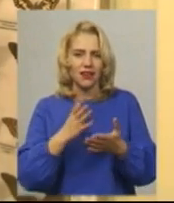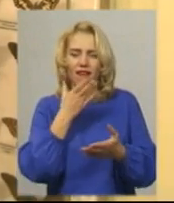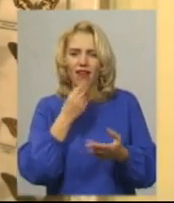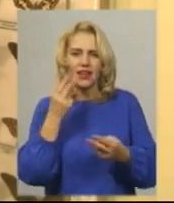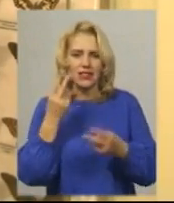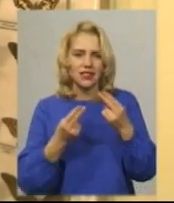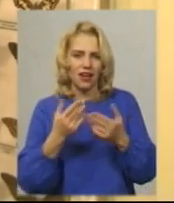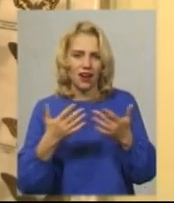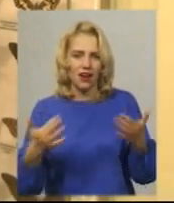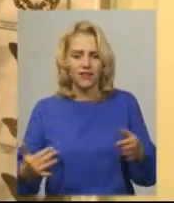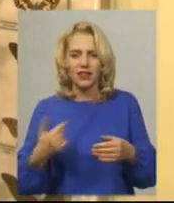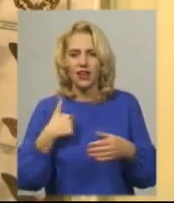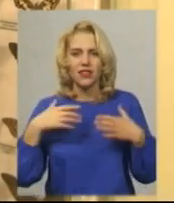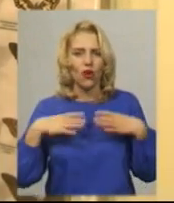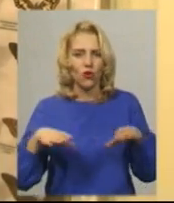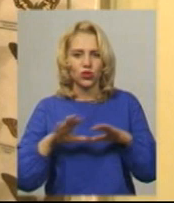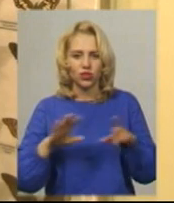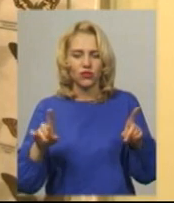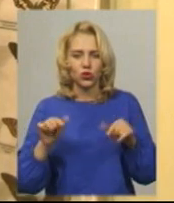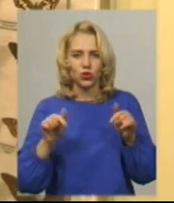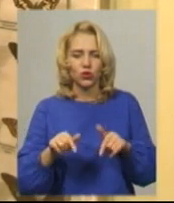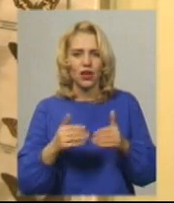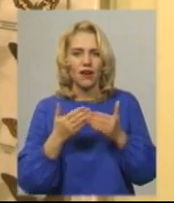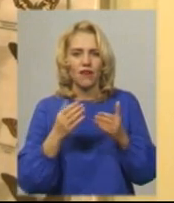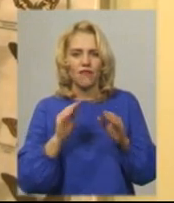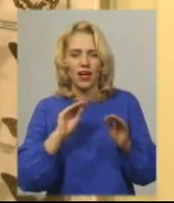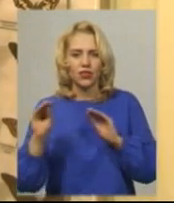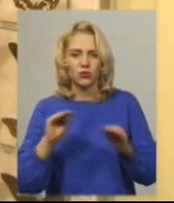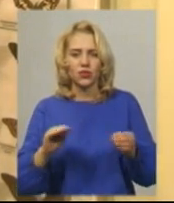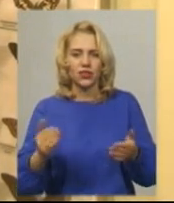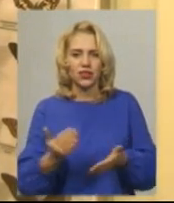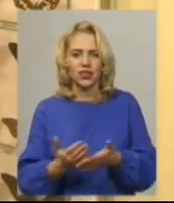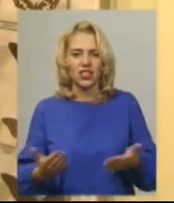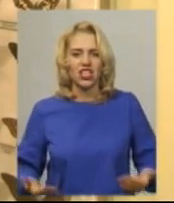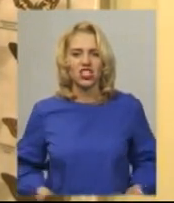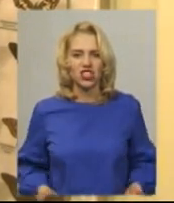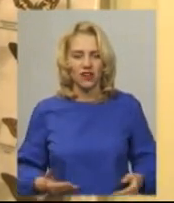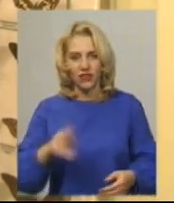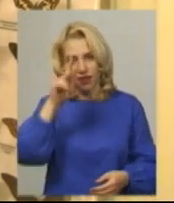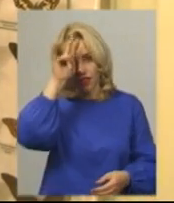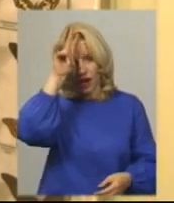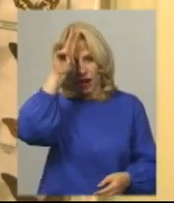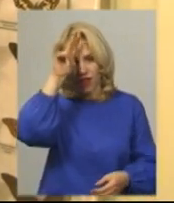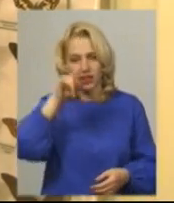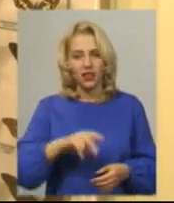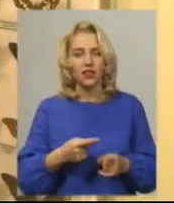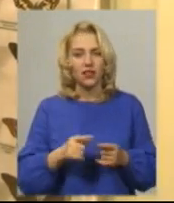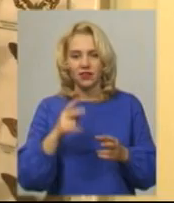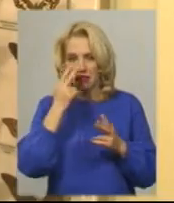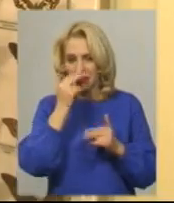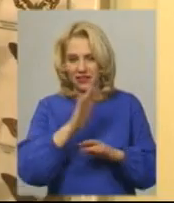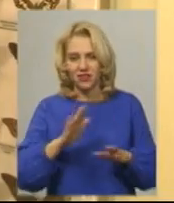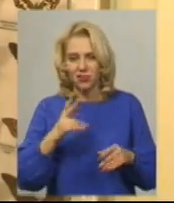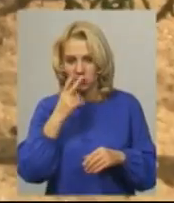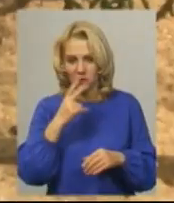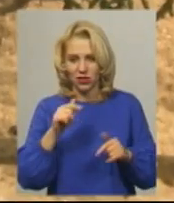Я ще не очікувала, що тут в експозиції є живі таргани. Це дуже незвично було їх